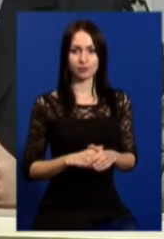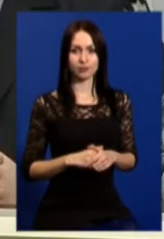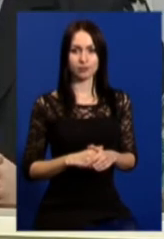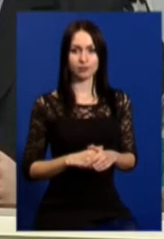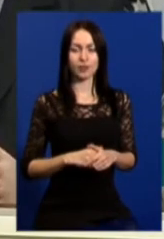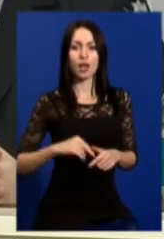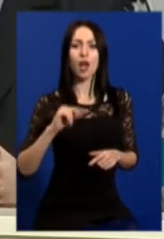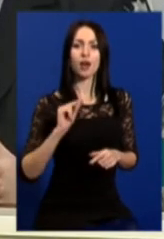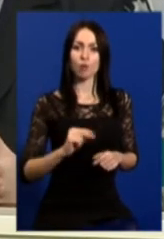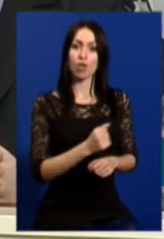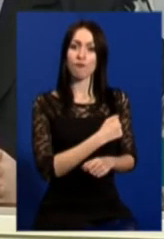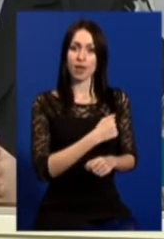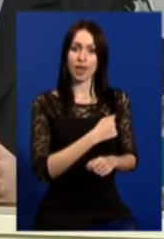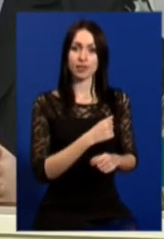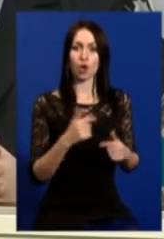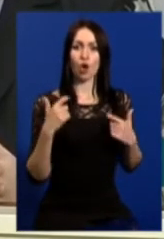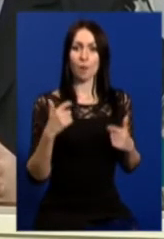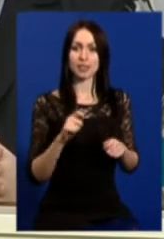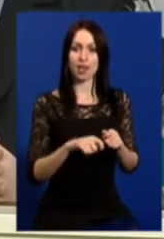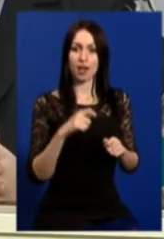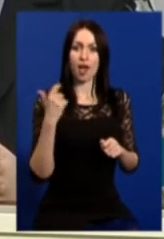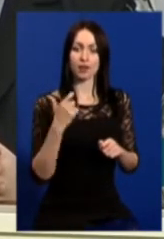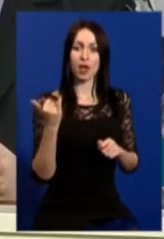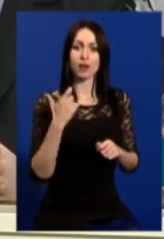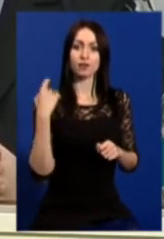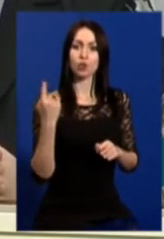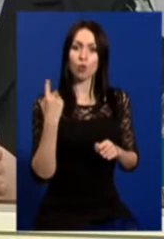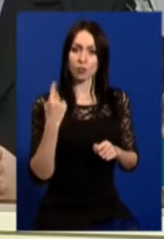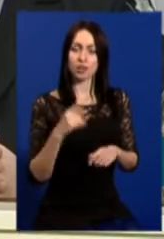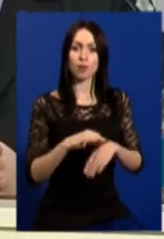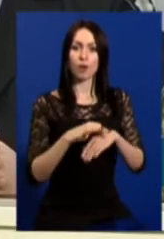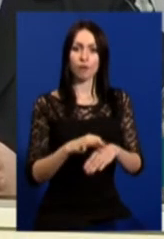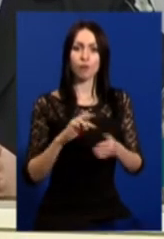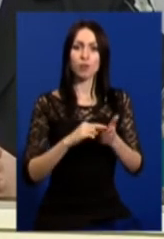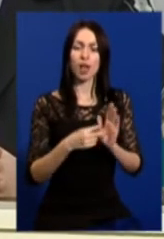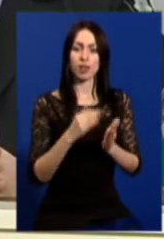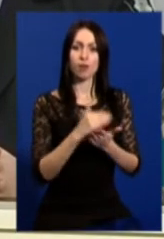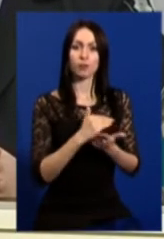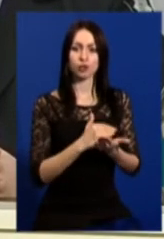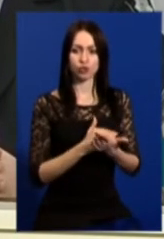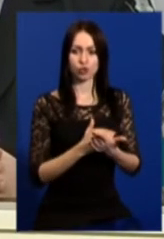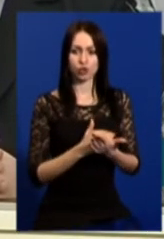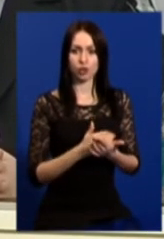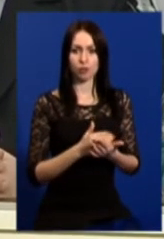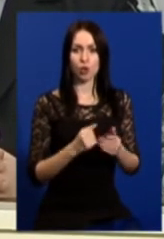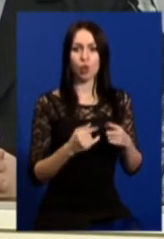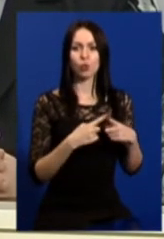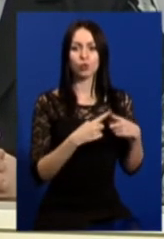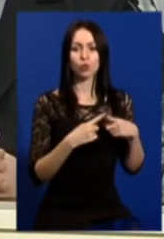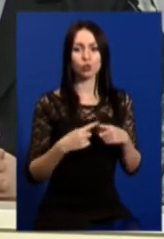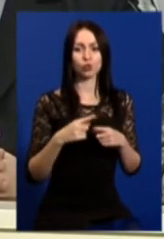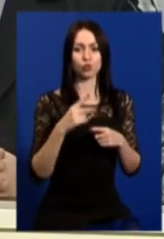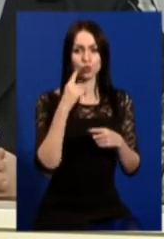Робота військових комісаріатів міста Харкова і Харківської області проводяться в плановому режимі, уточнюються